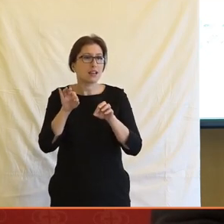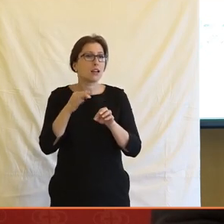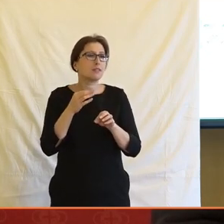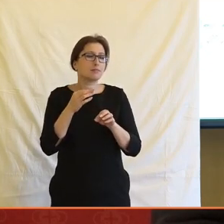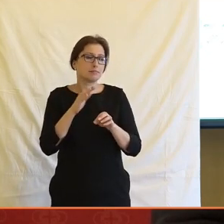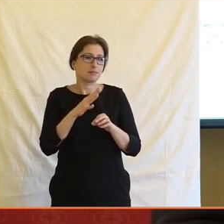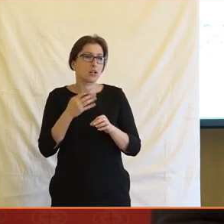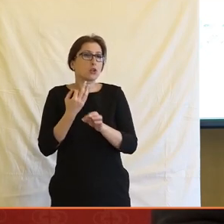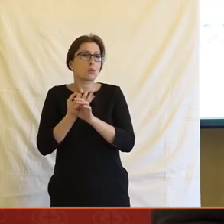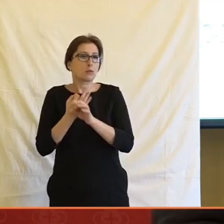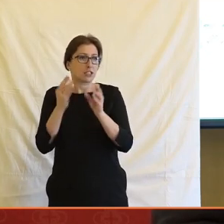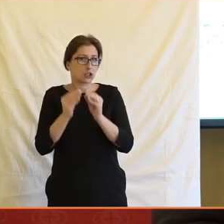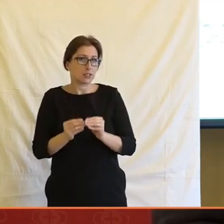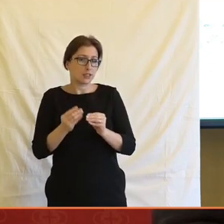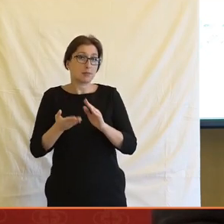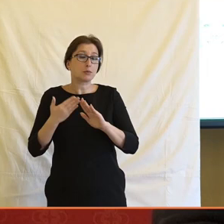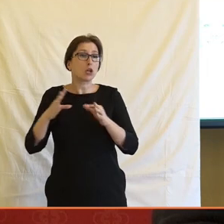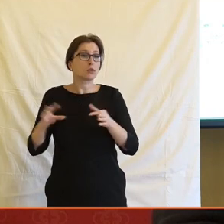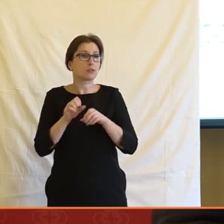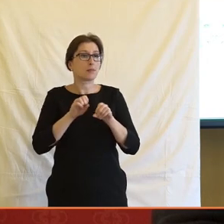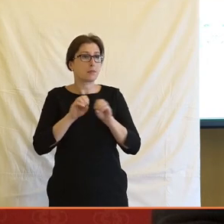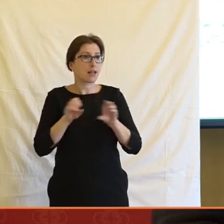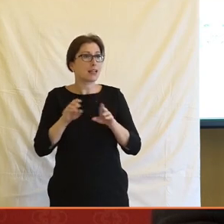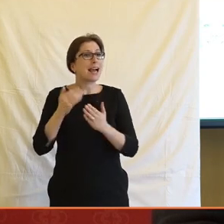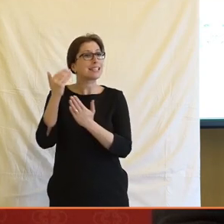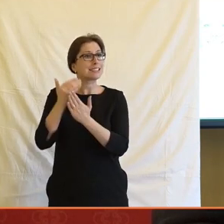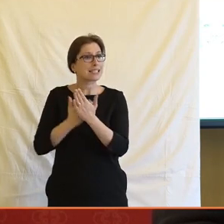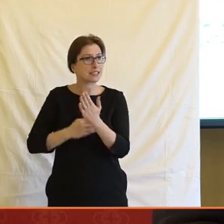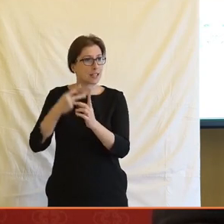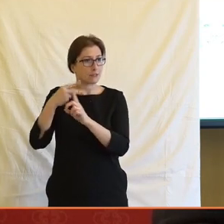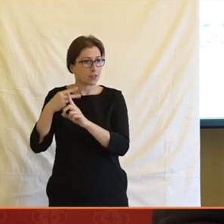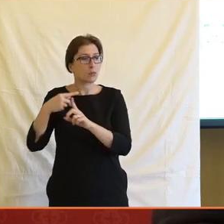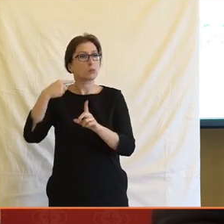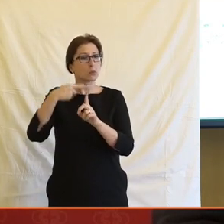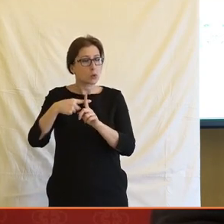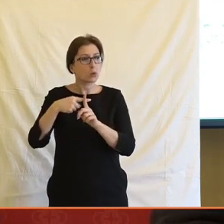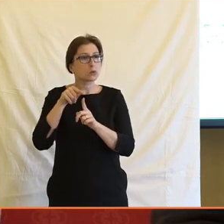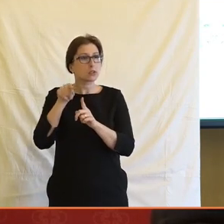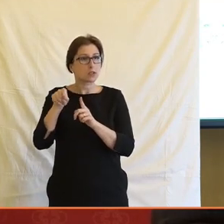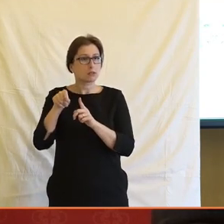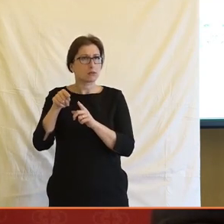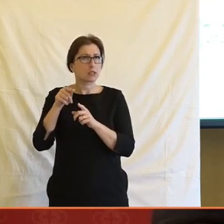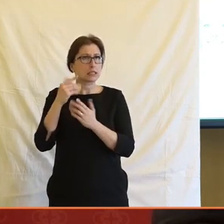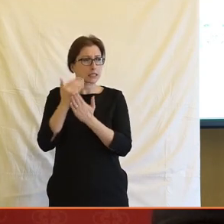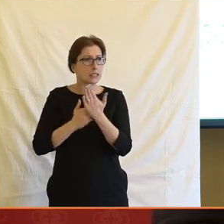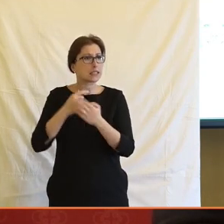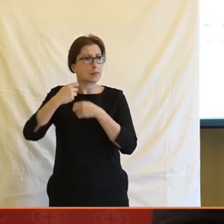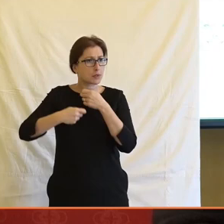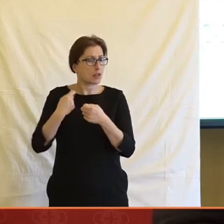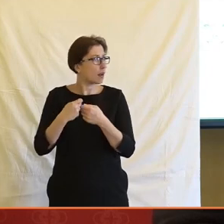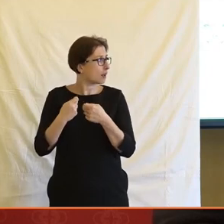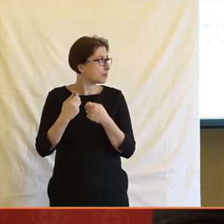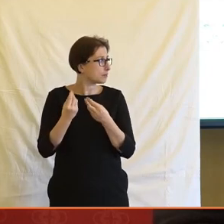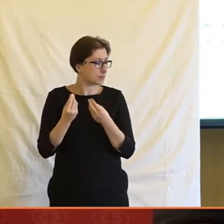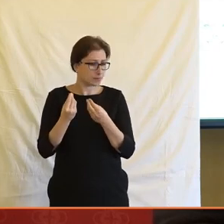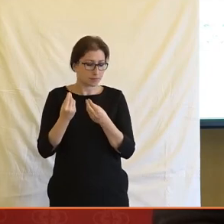systémů. Třeba co má hodně velký vliv na český média je Seznam Feed a Seznam dělá curation, prostě, to, no,